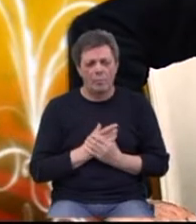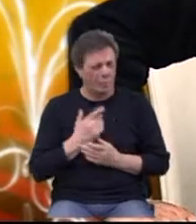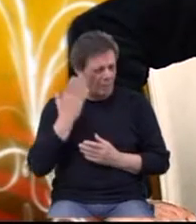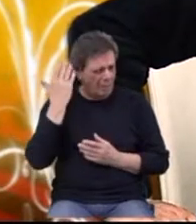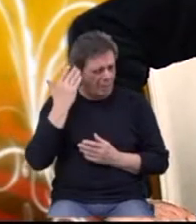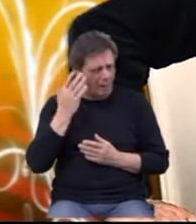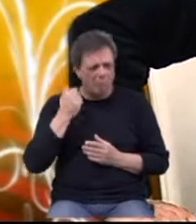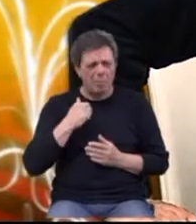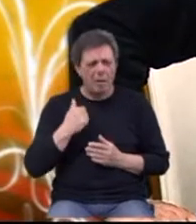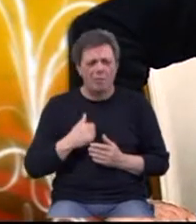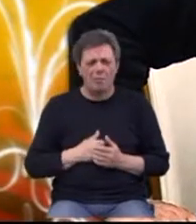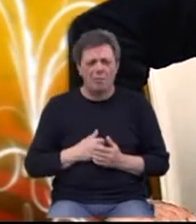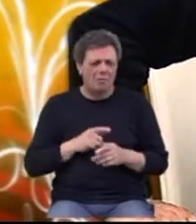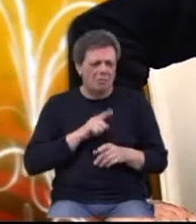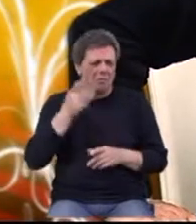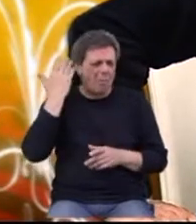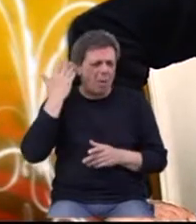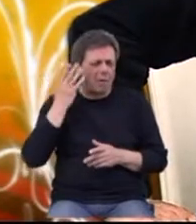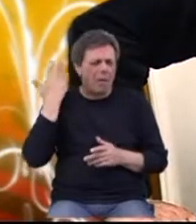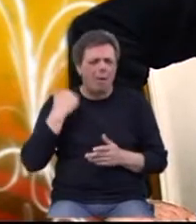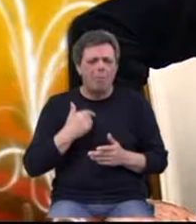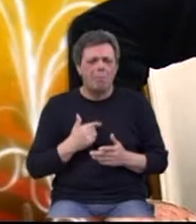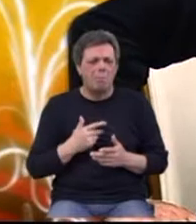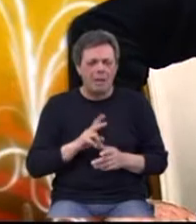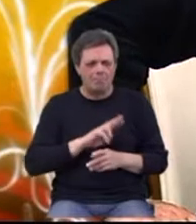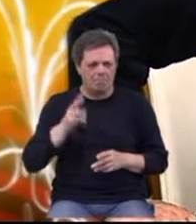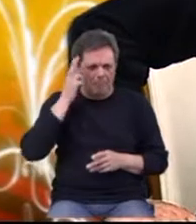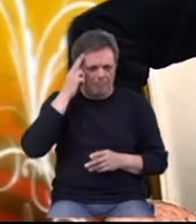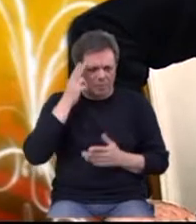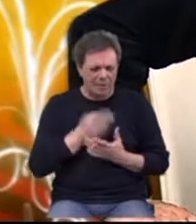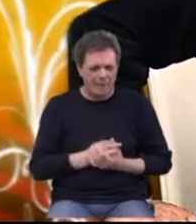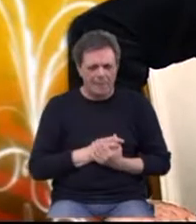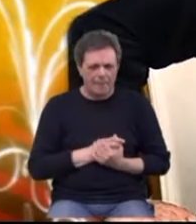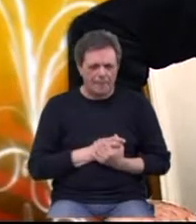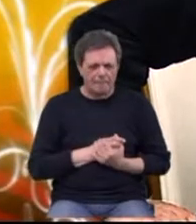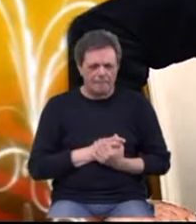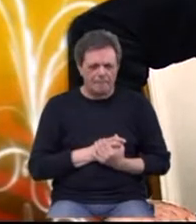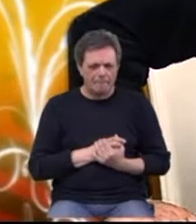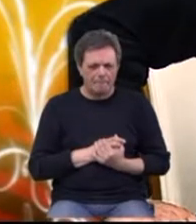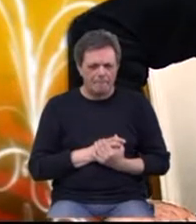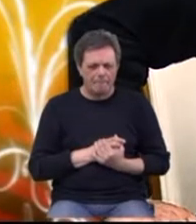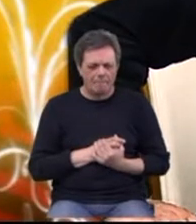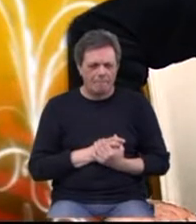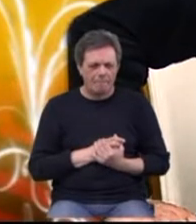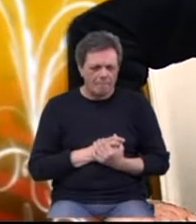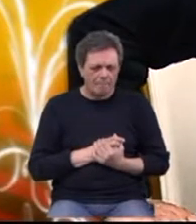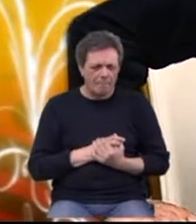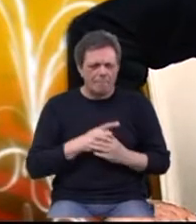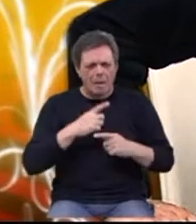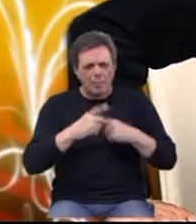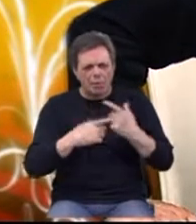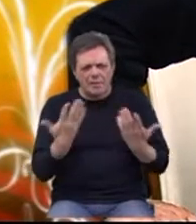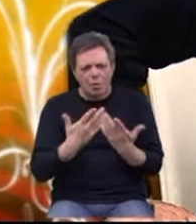davno, pili potpuno nepoznati. Znači, procesi koji se